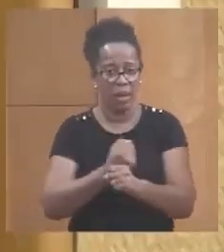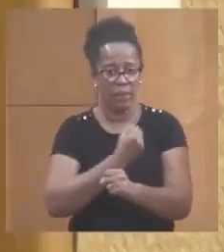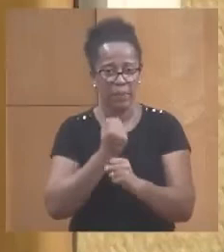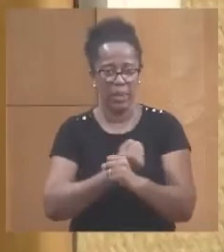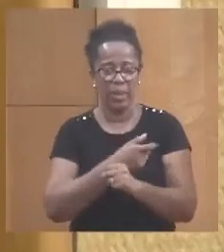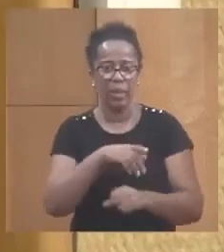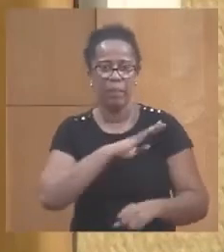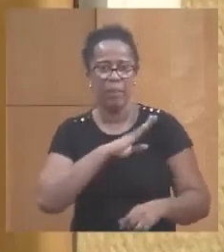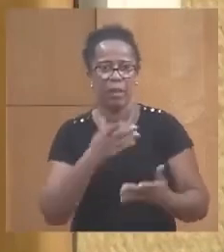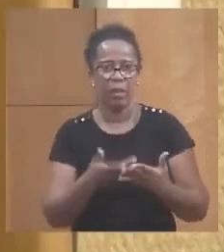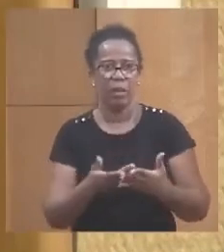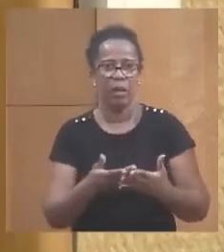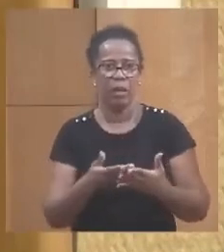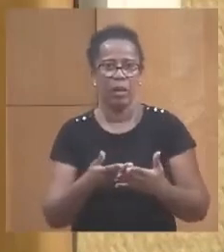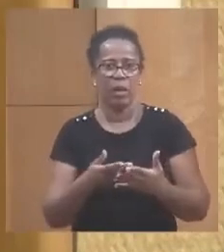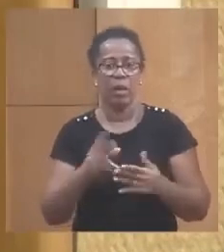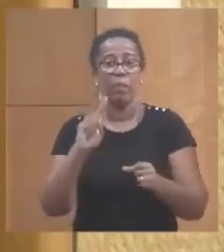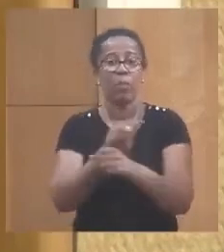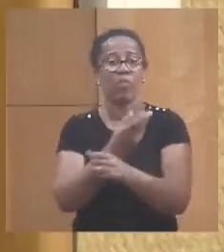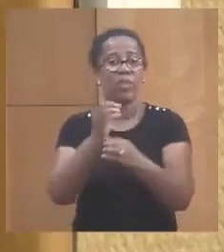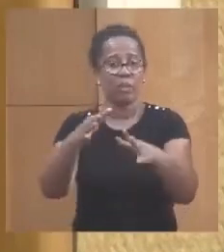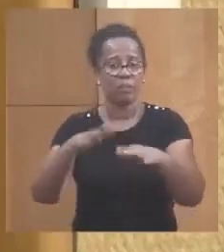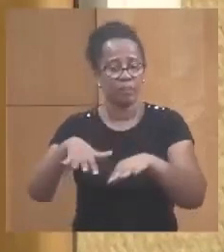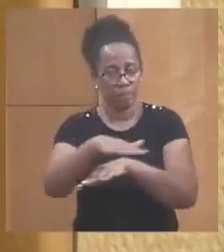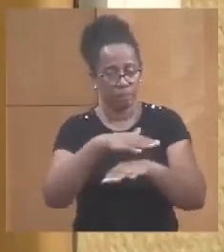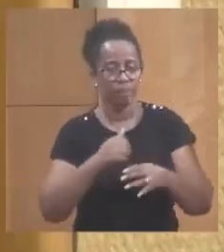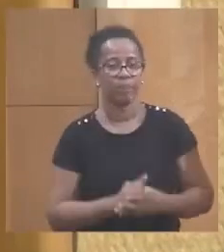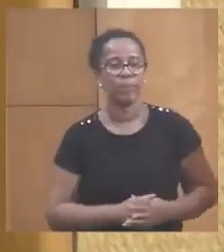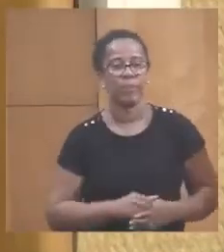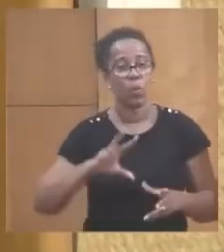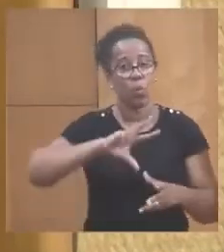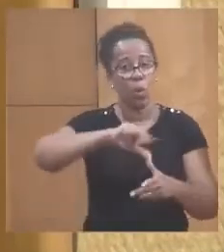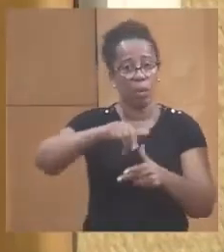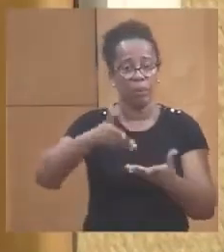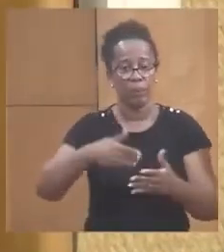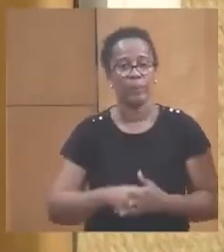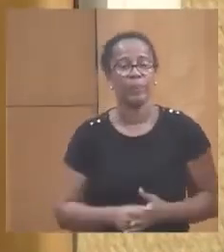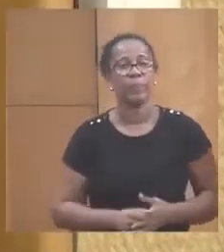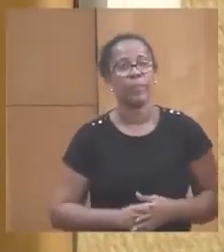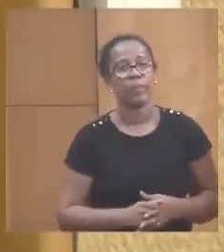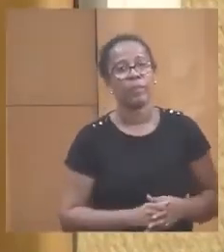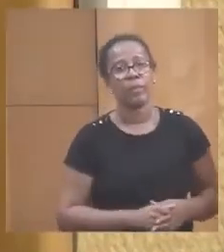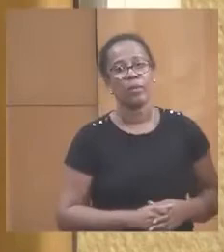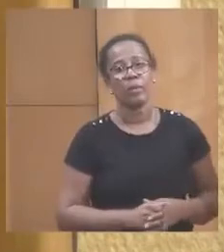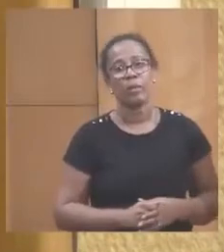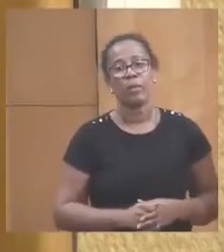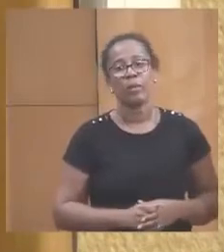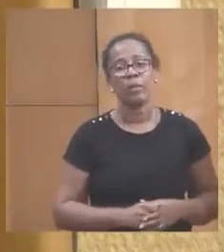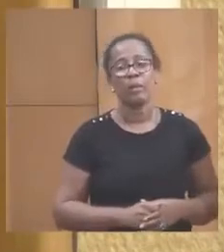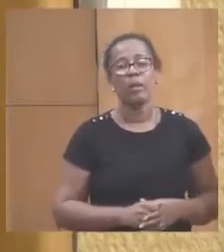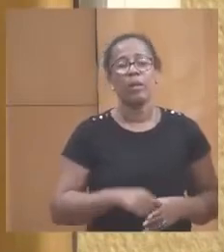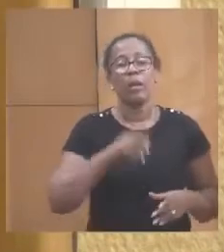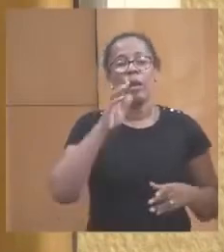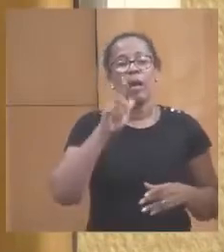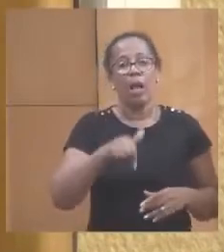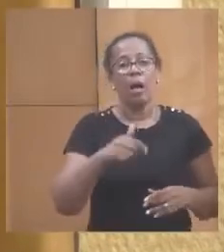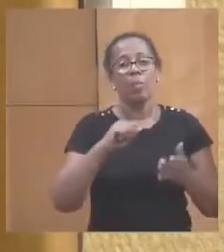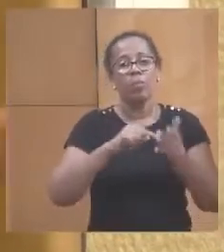lors des wagons. Bon. Et puis, il y a un autre point, puisqu'il faut toujours tirer le bilan du passé.